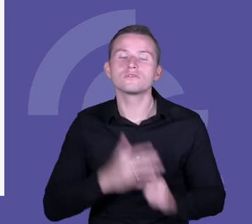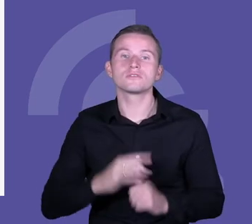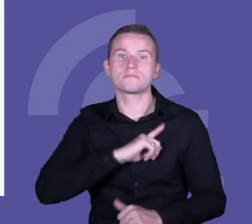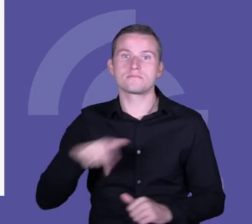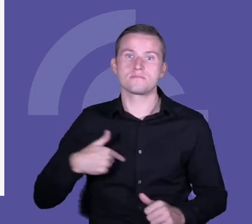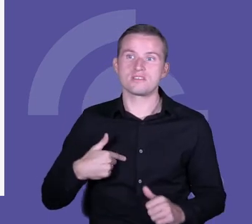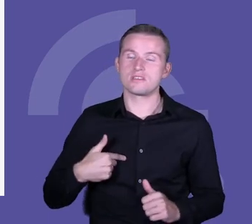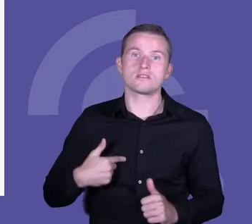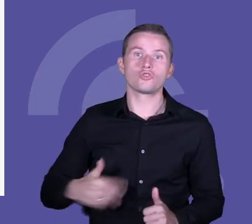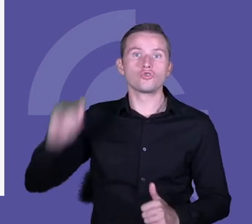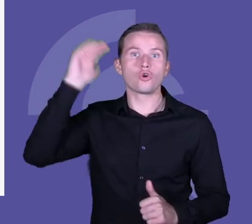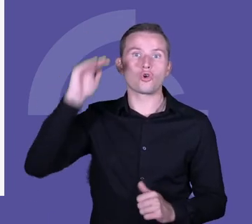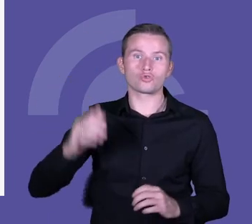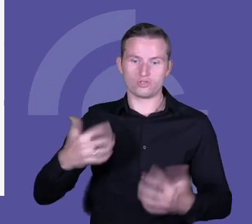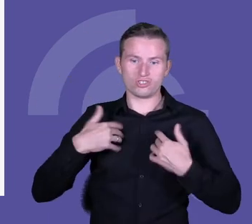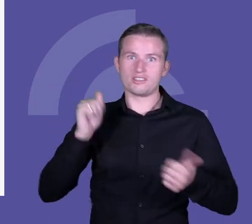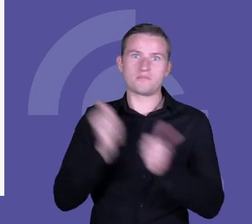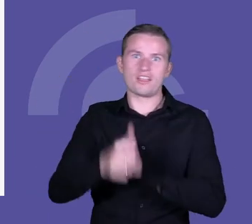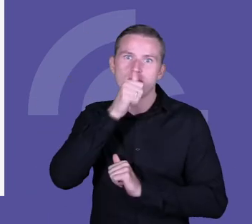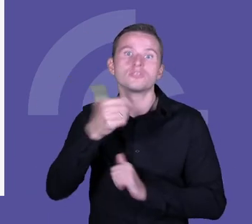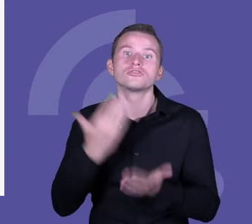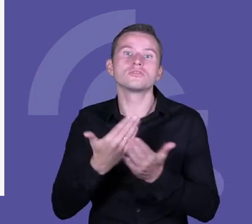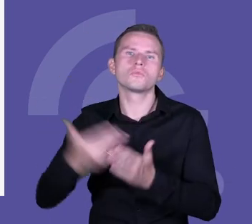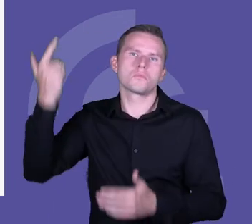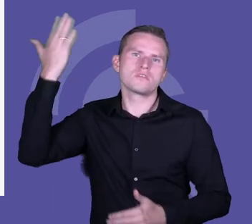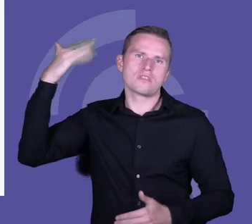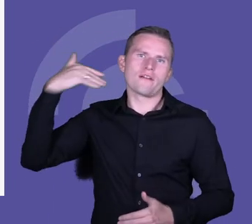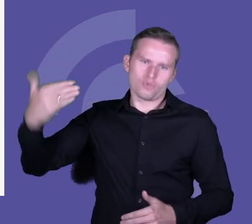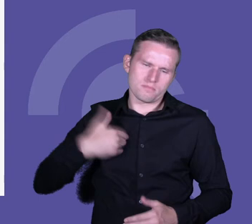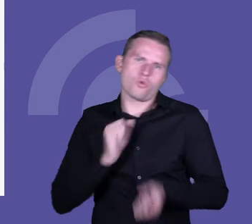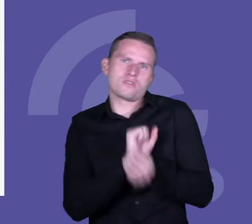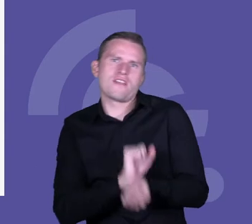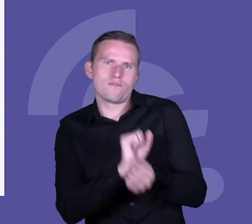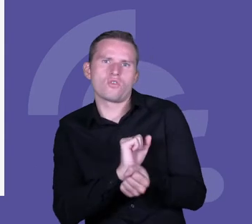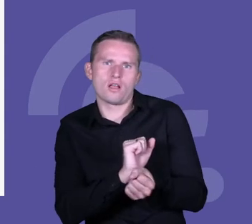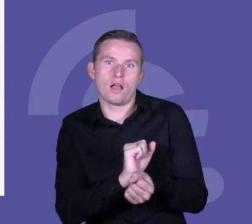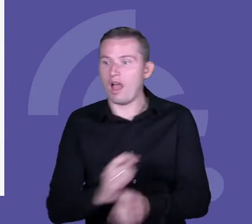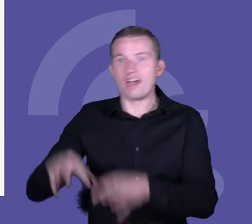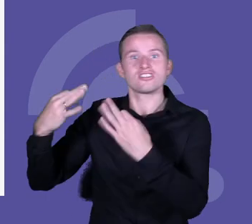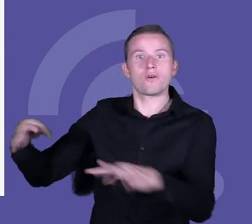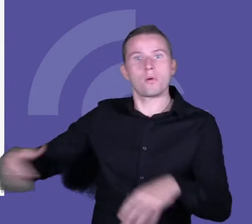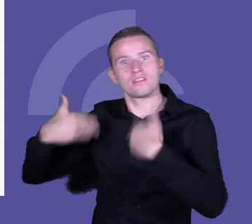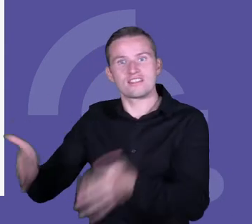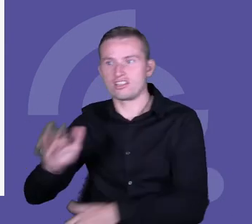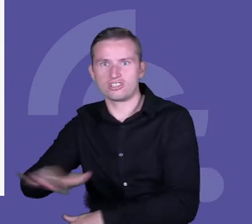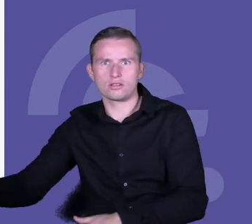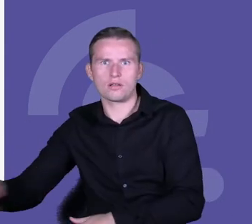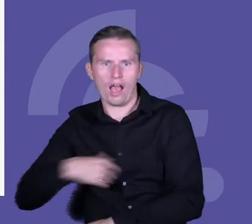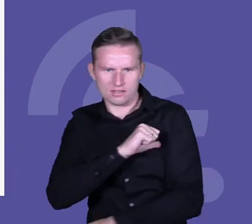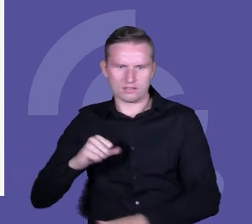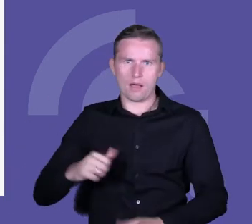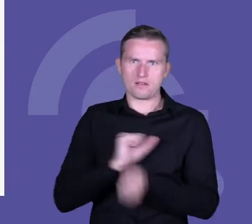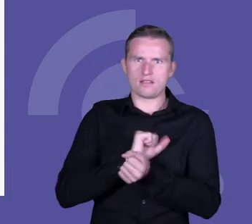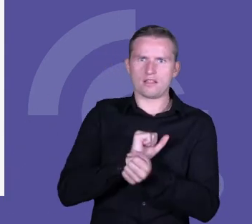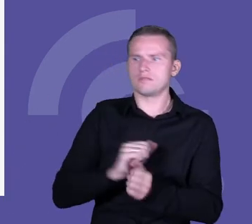wychowani w niewoli, nie możemy dać dziecku swobody, dopóki jesteśmy sami w kajdanach. Ktoś powie stare zdanie, ale zobaczcie, jak